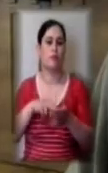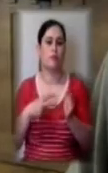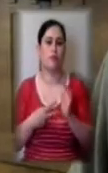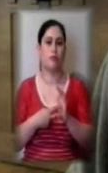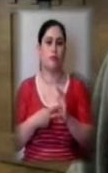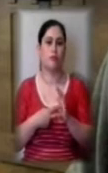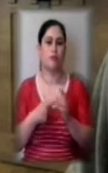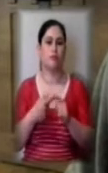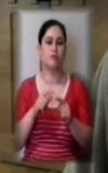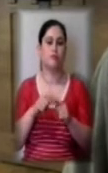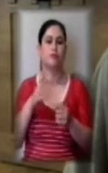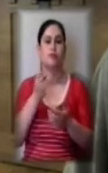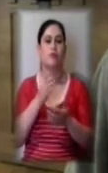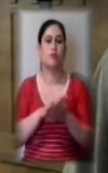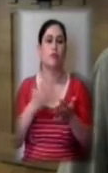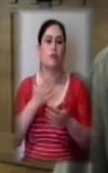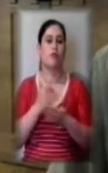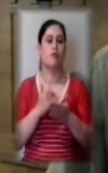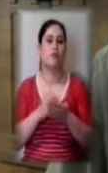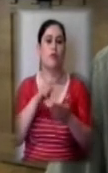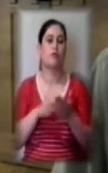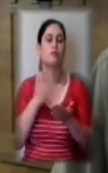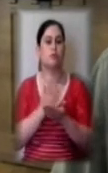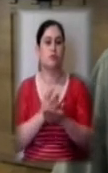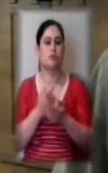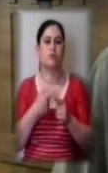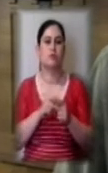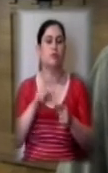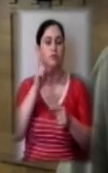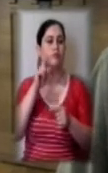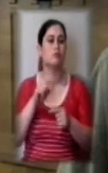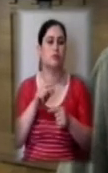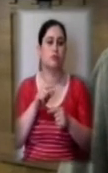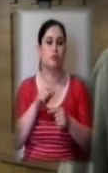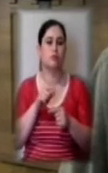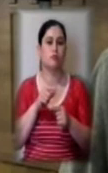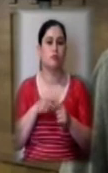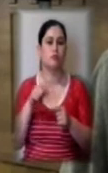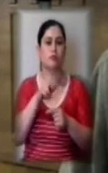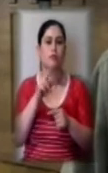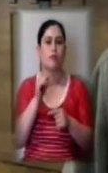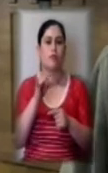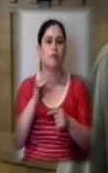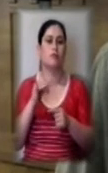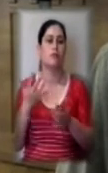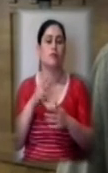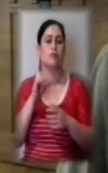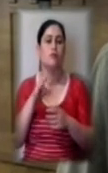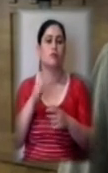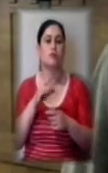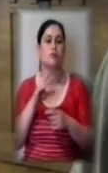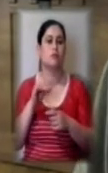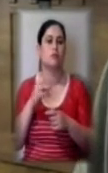Там ще є декілька питань, тому що, знаєте, ці катери, які дачні ділянки, вони практично є